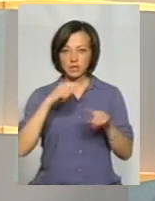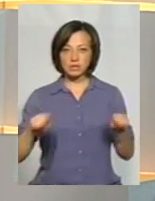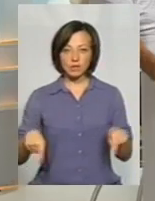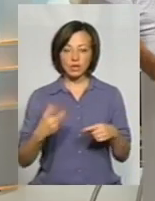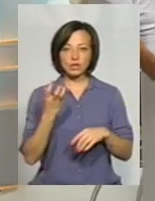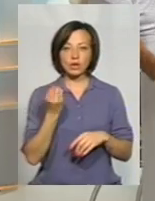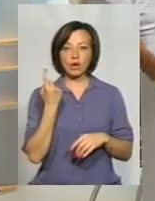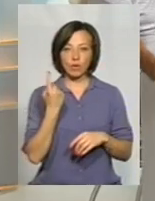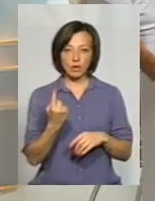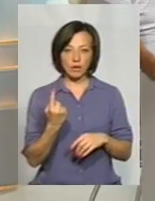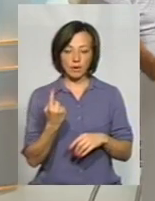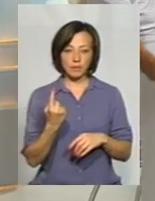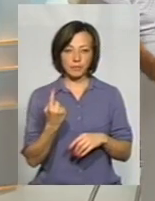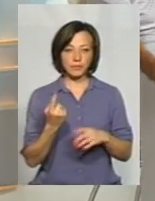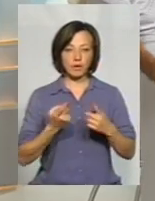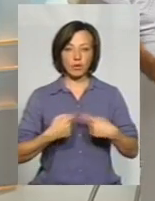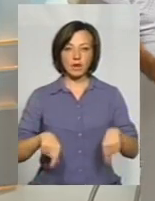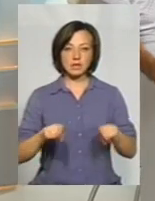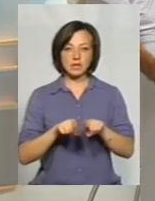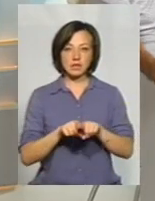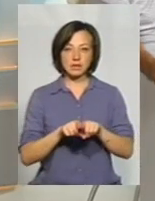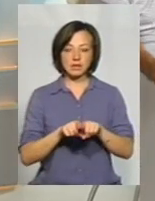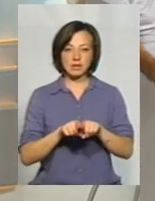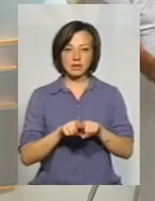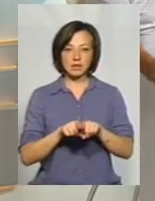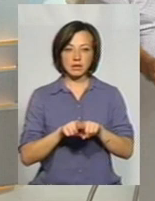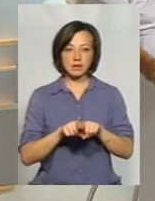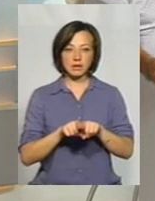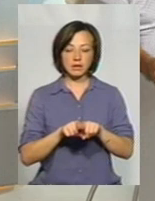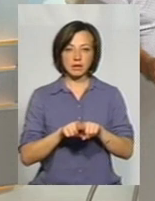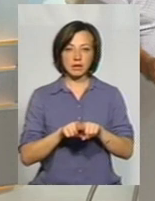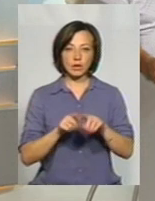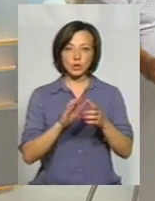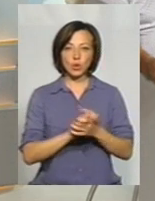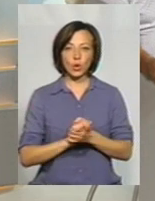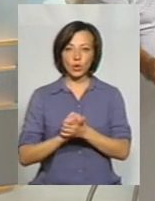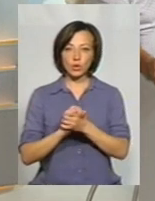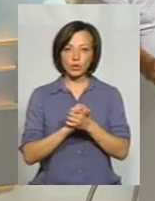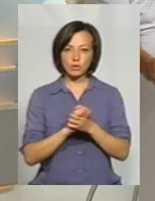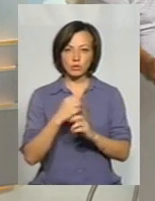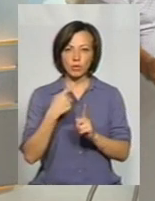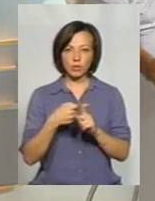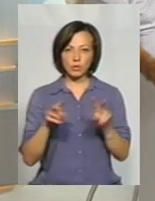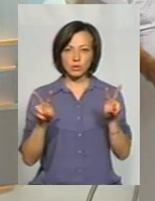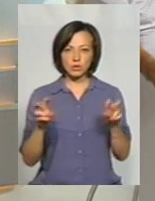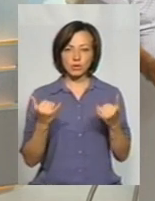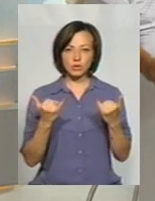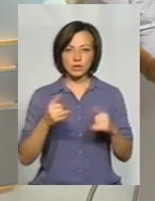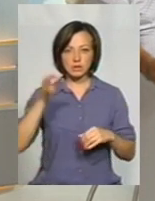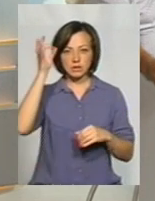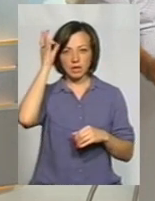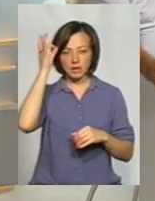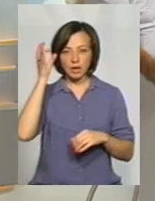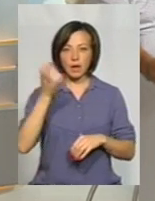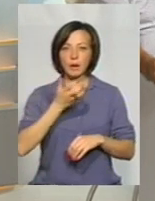ще одна організація «Союз Трайнлайн плюс ЕГМ», яка сьогодні, до речі, я згадував, «Південний захист